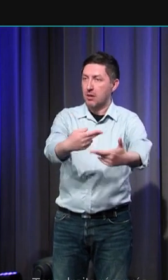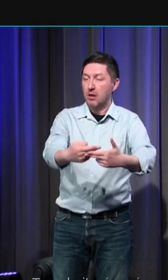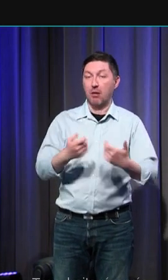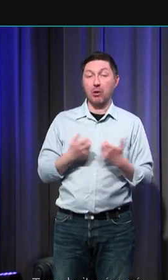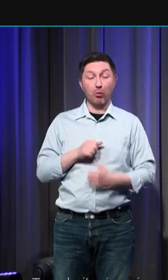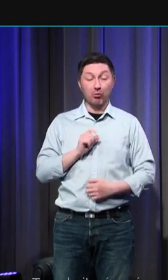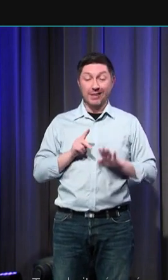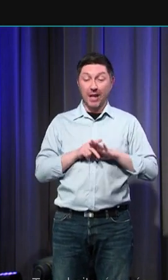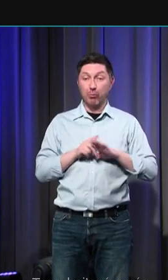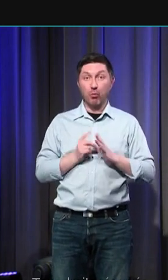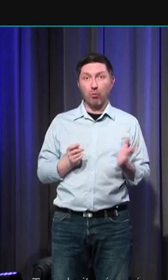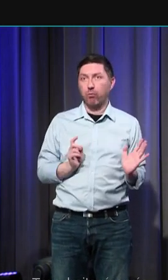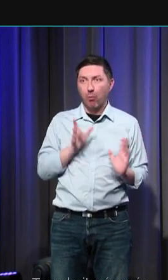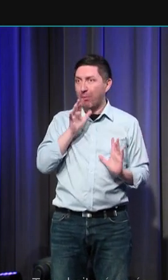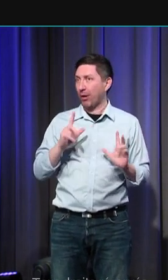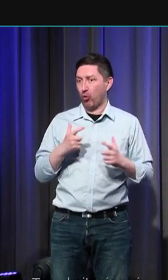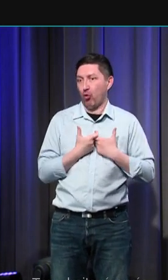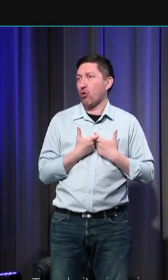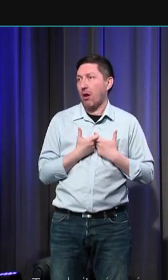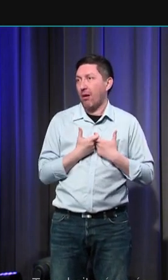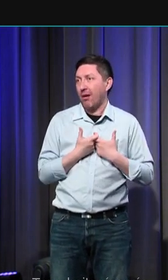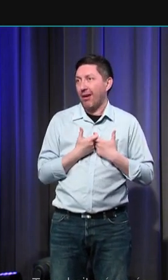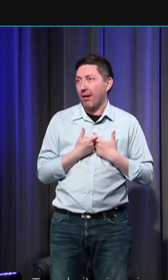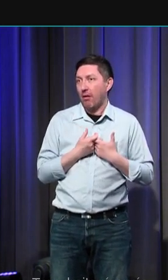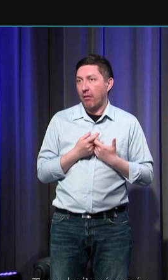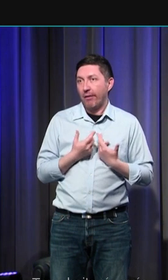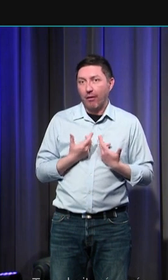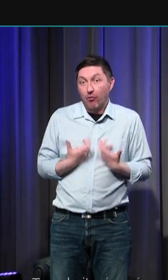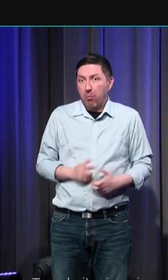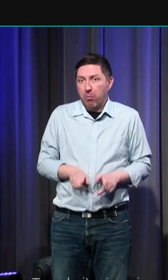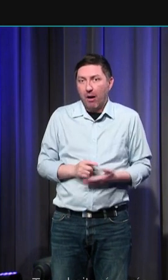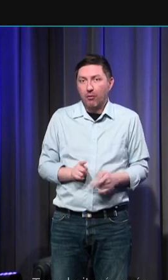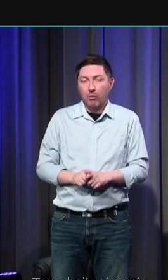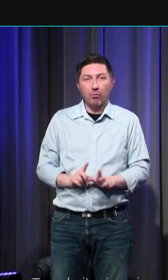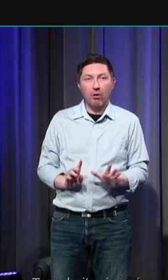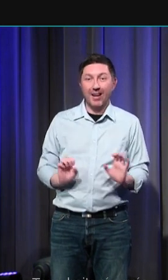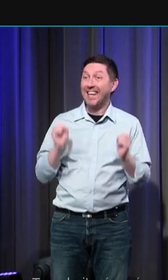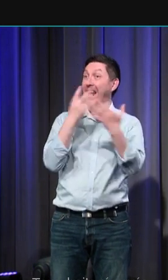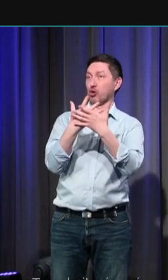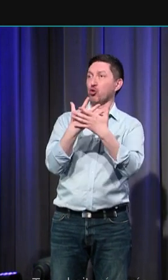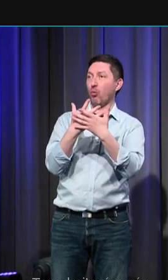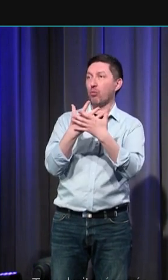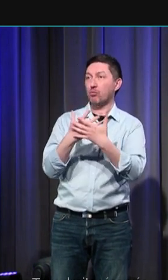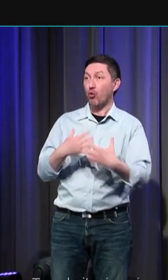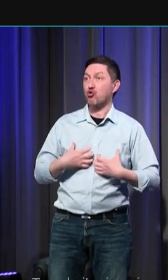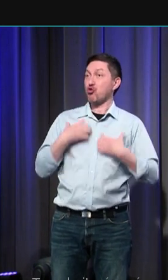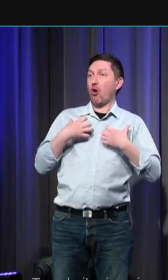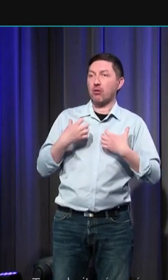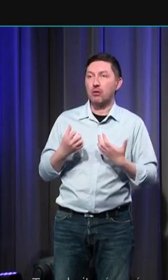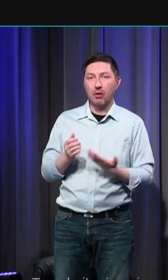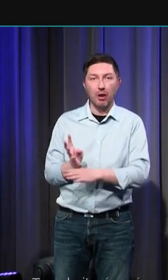involontaire et donc difficile à contrôler, celle du choc émotionnel que certains